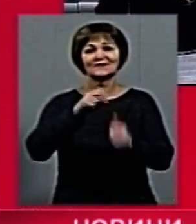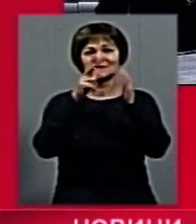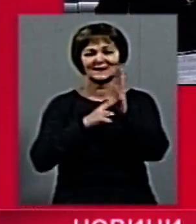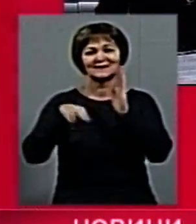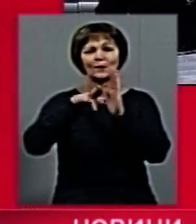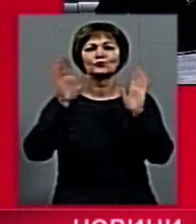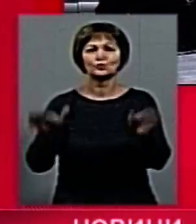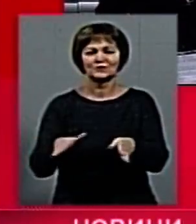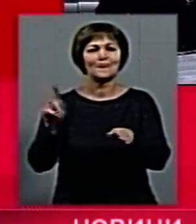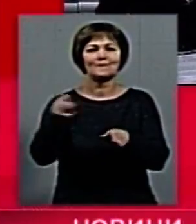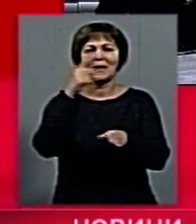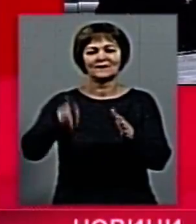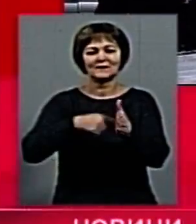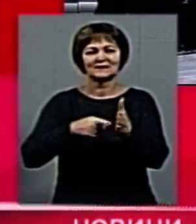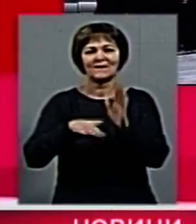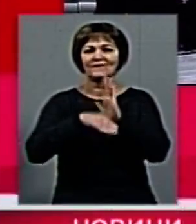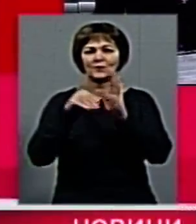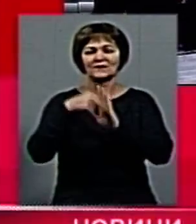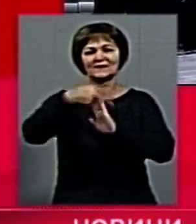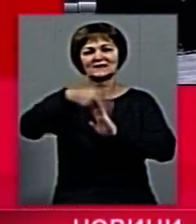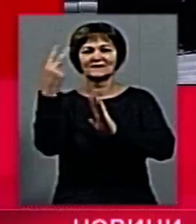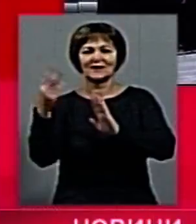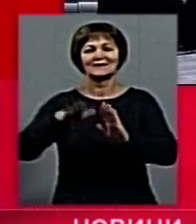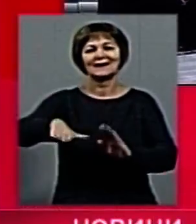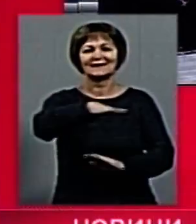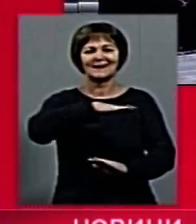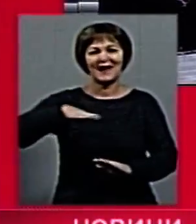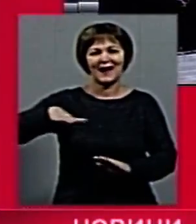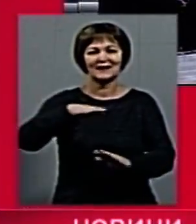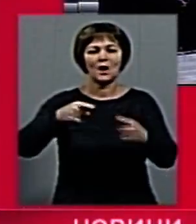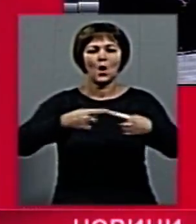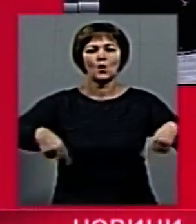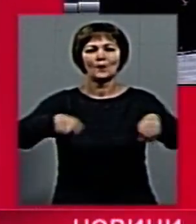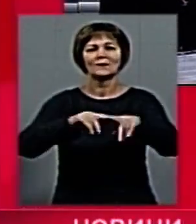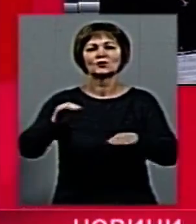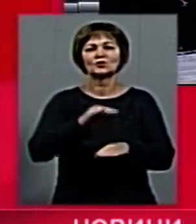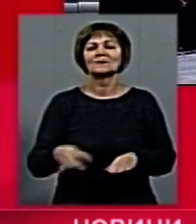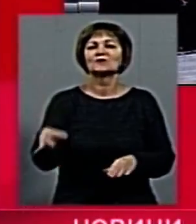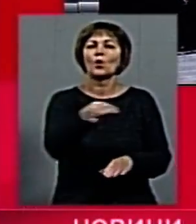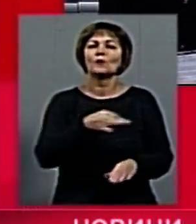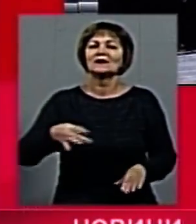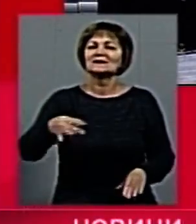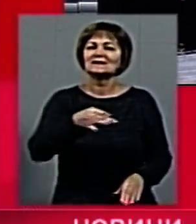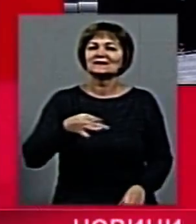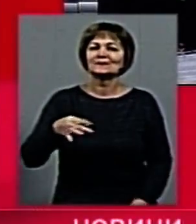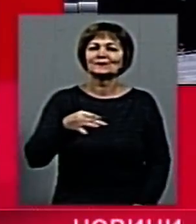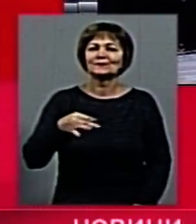грудня, відбудуться перші місцеві вибори у 22 територіальних громадах Житомирської області.